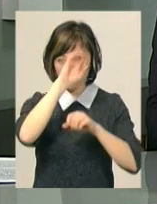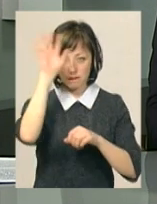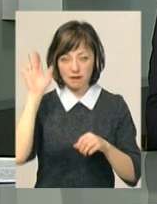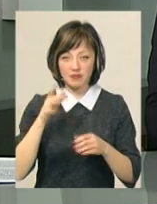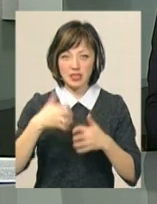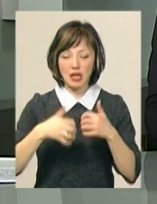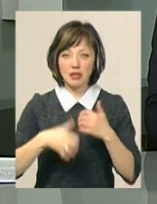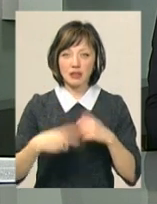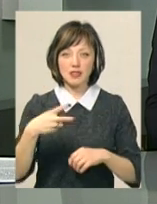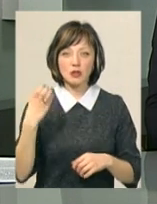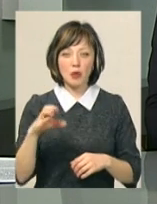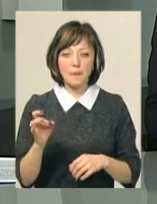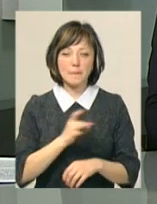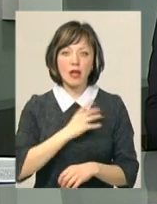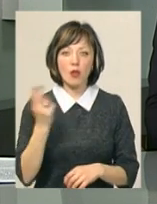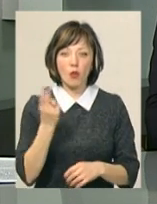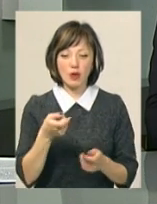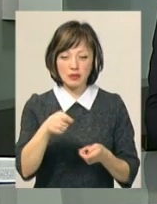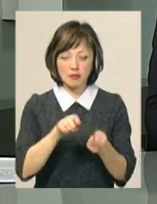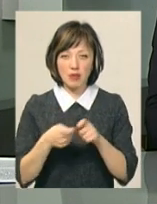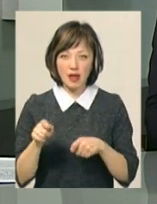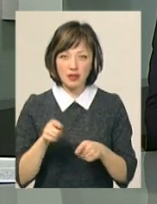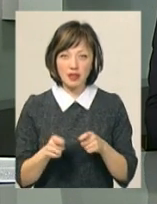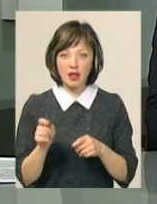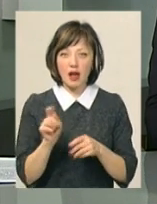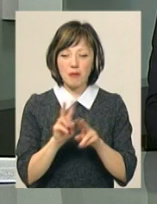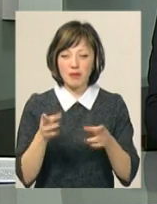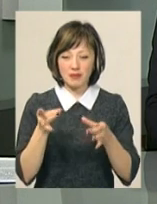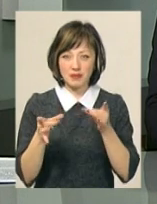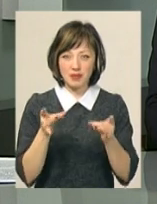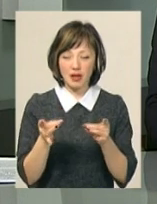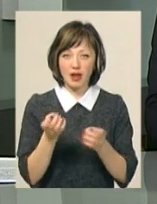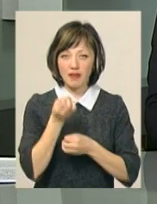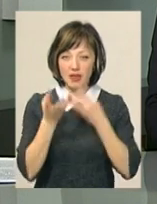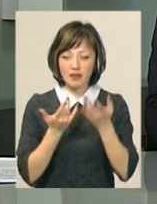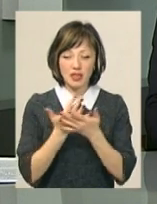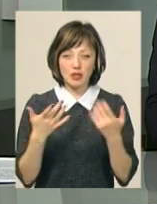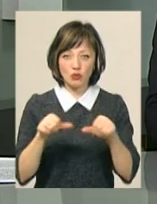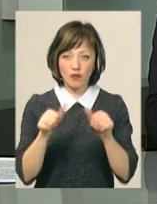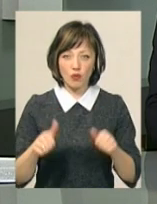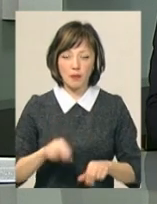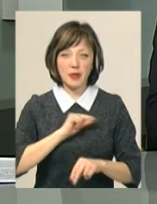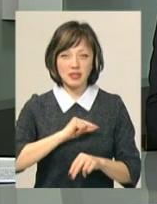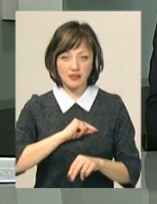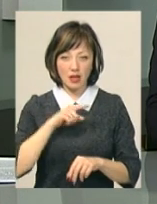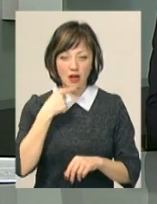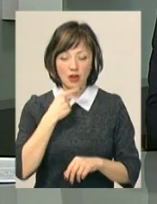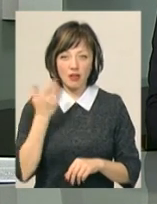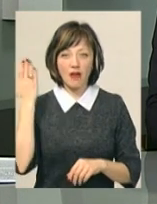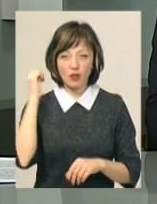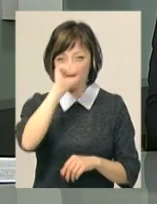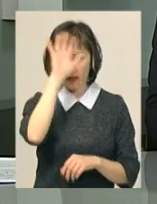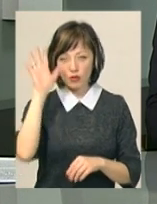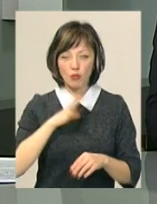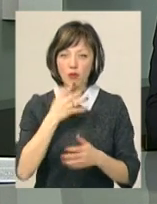століття. Він білого кольору, сплетений з парафінових квітів різної форми. За словами працівників музею, у давнину вінок був не лише